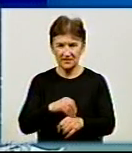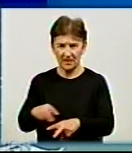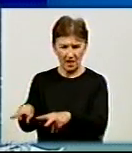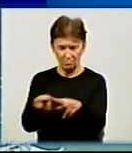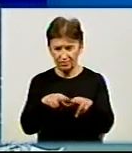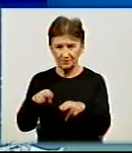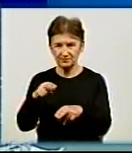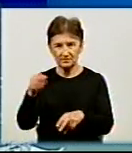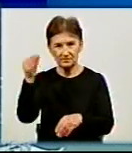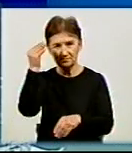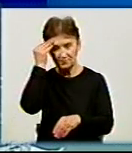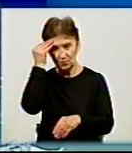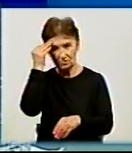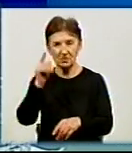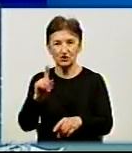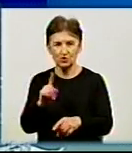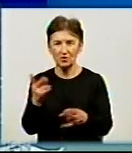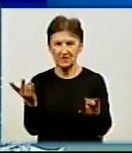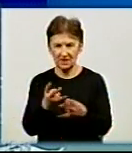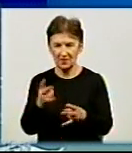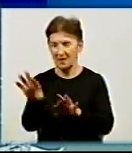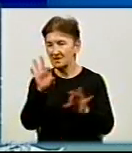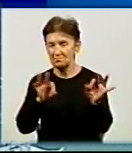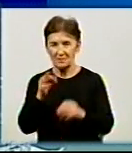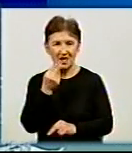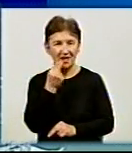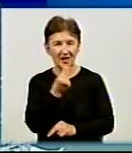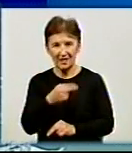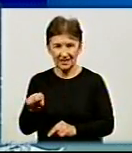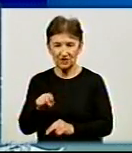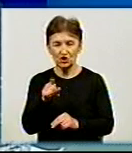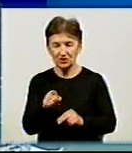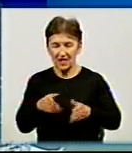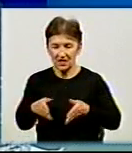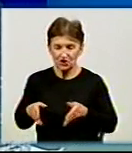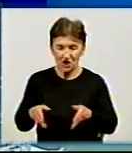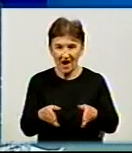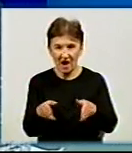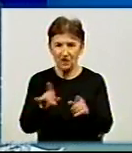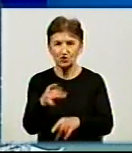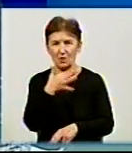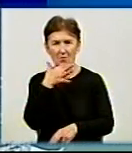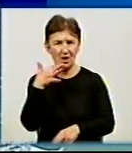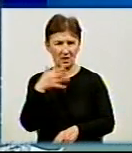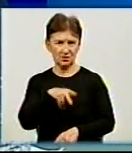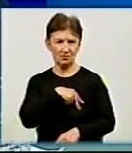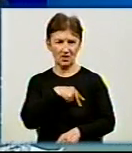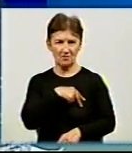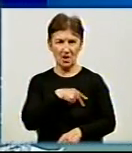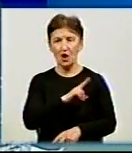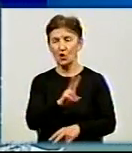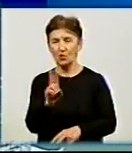така премія потрібна, що потрібно визначати кращих, і що ось цей шлях вибраний, що багато премій, ну, комусь